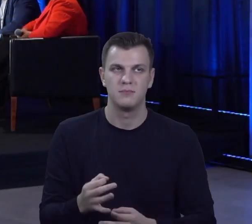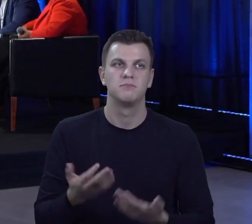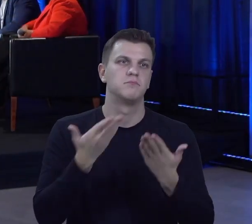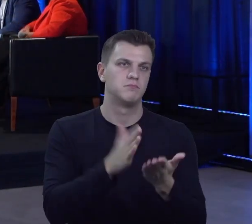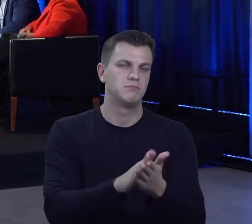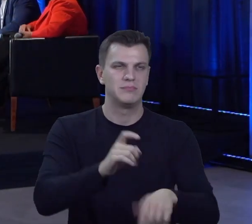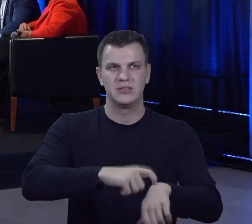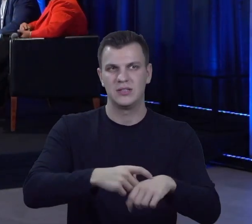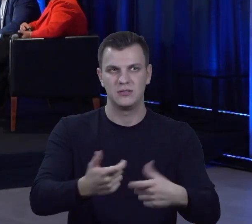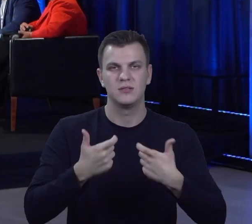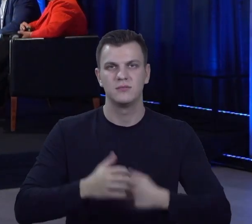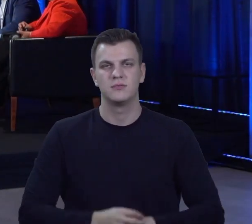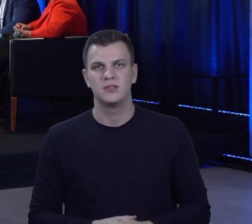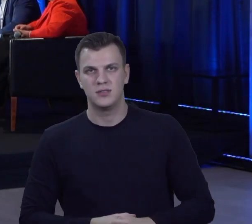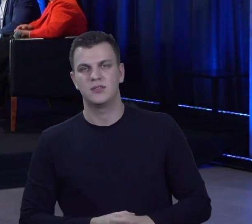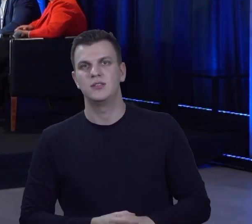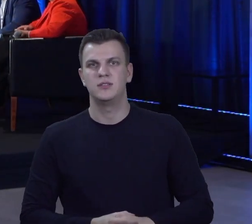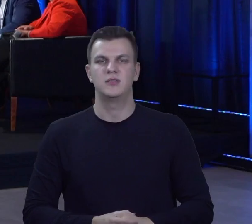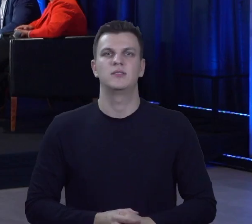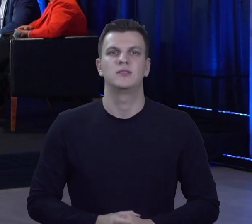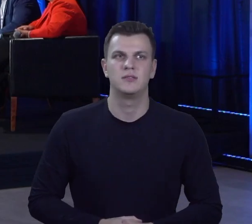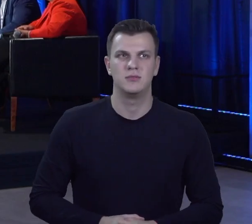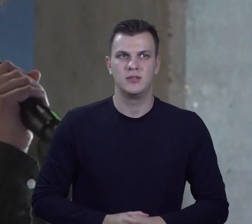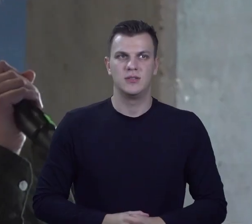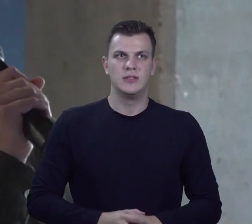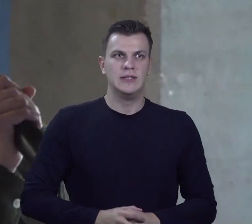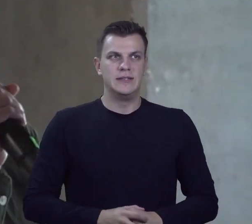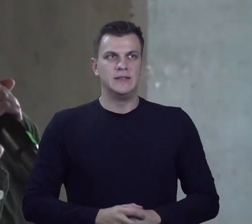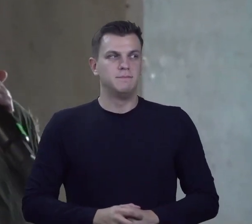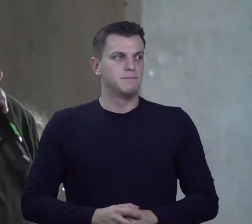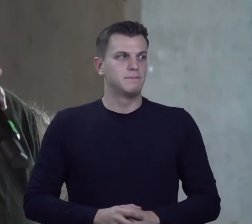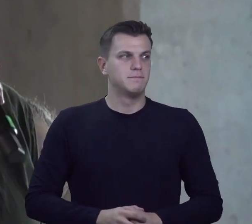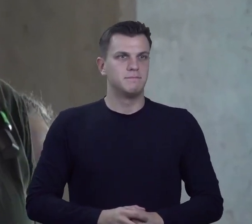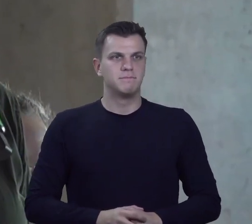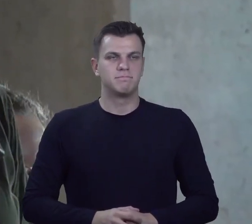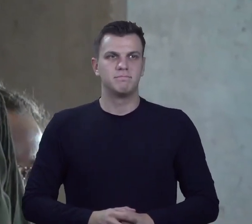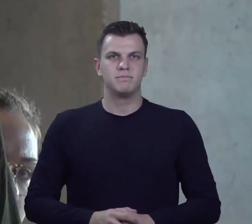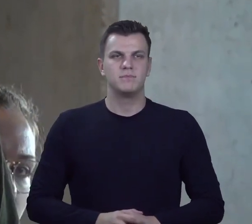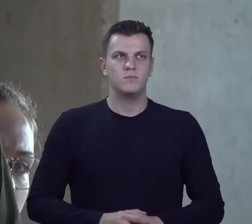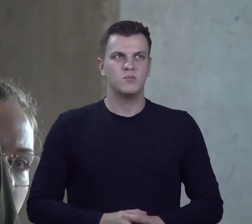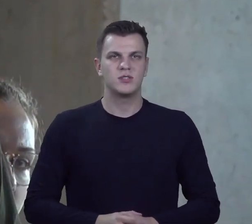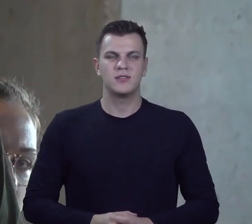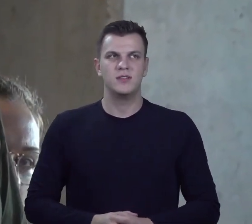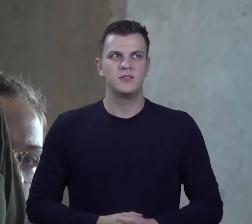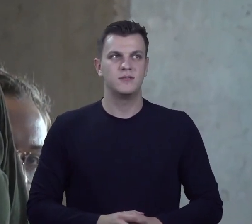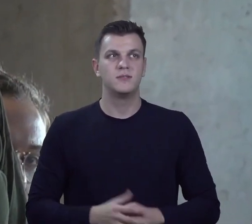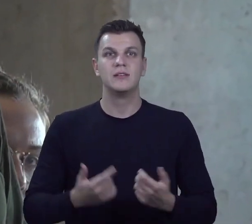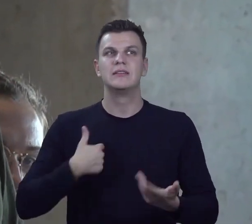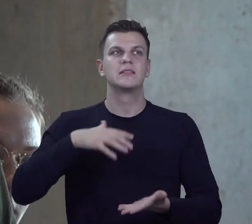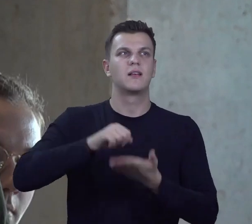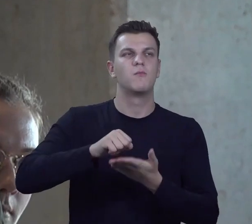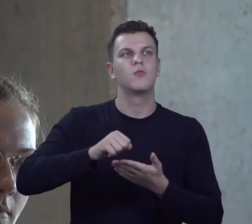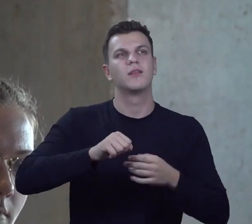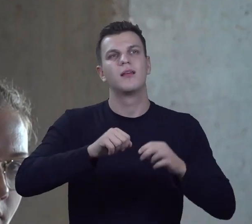dyscyplinę, również w odpowiedziach. Dobra. Magnisz Maniak-Arnesen. Ja zajmuję się naukowo badaniem